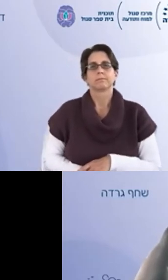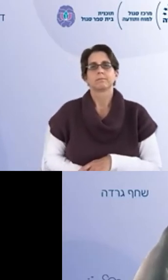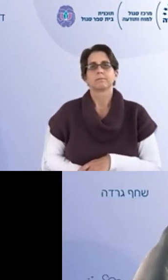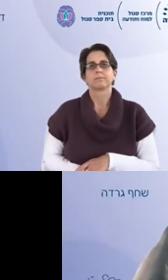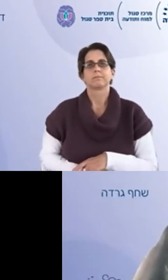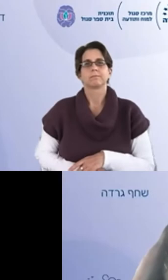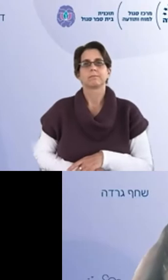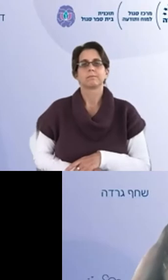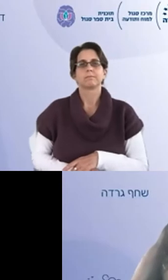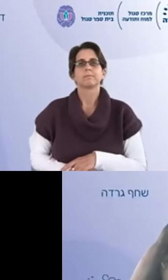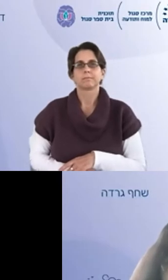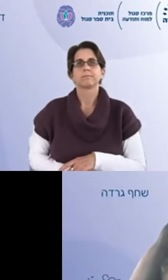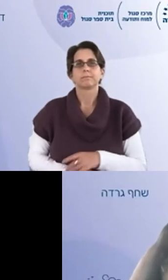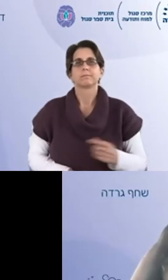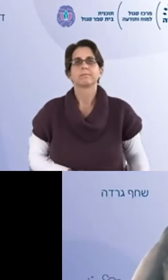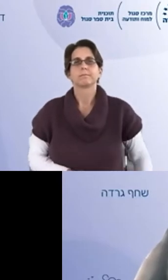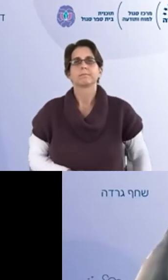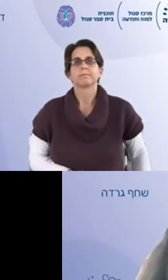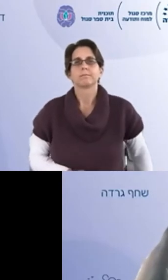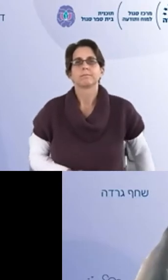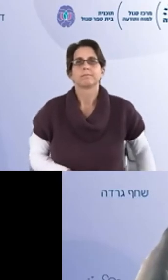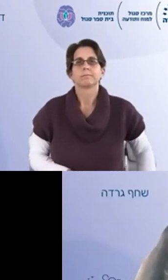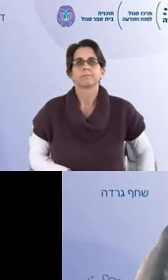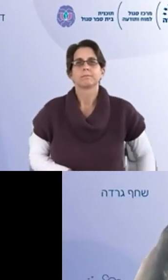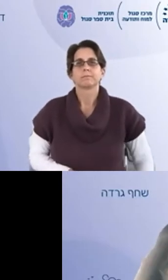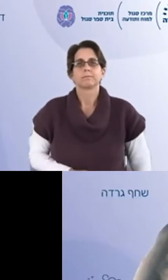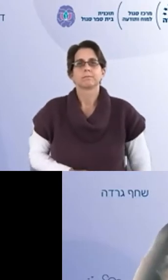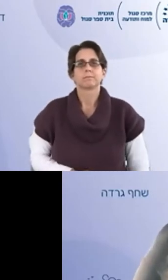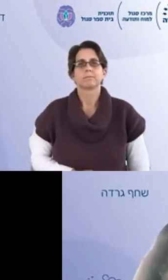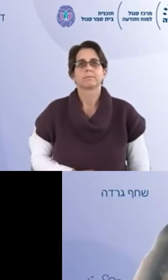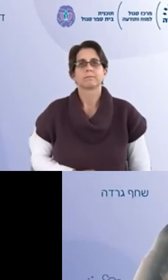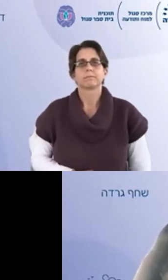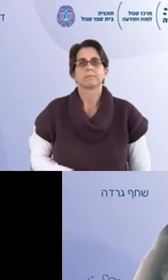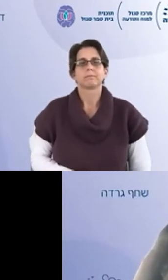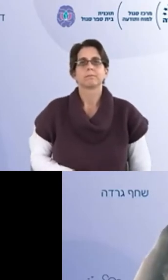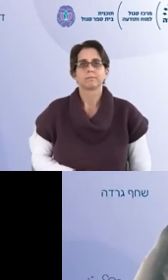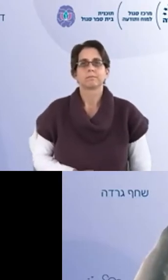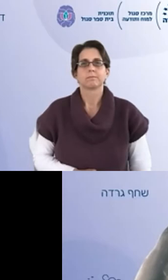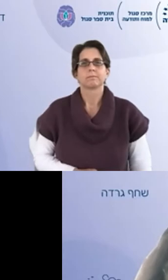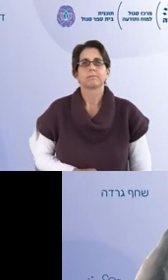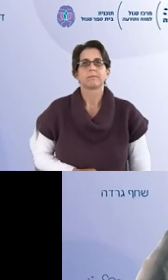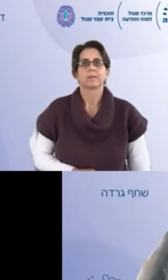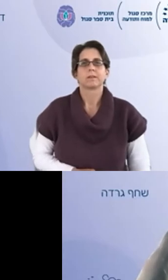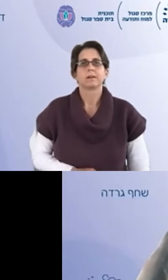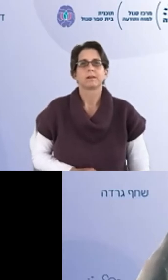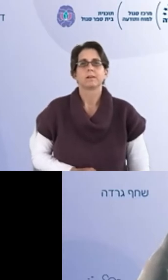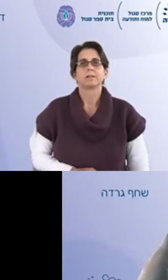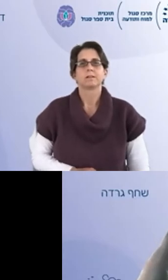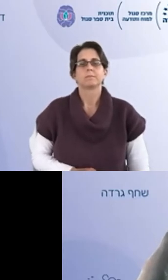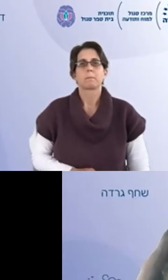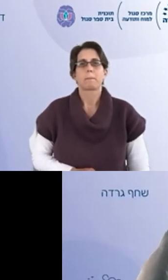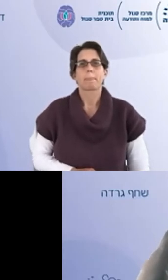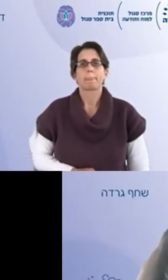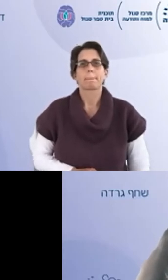המחשבות ככה עושות עלינו איזושהי עבודה אז גם איך להשתיק קצת את המחשבות האלה פתאום גם כל